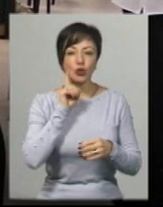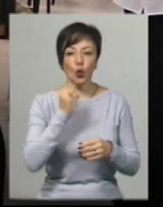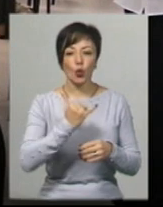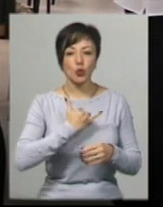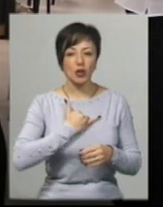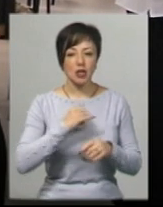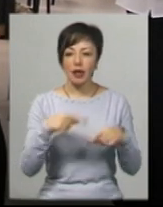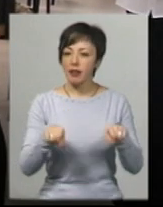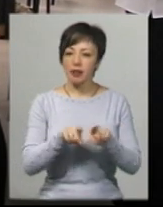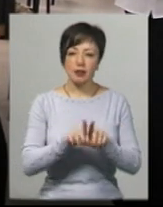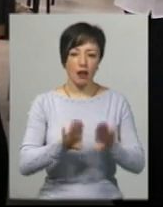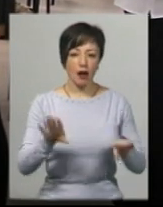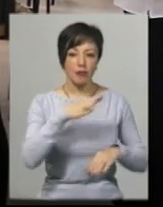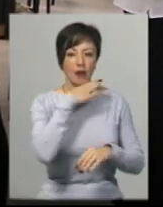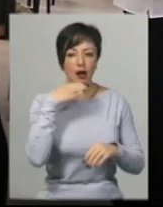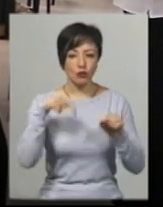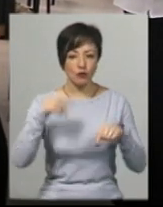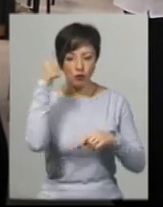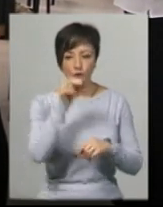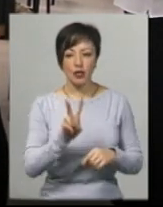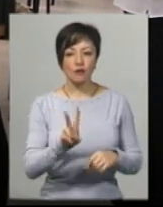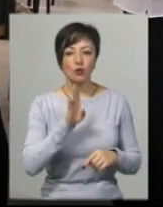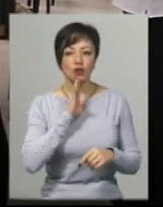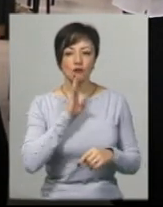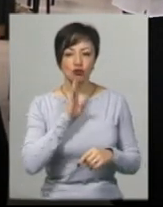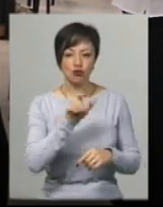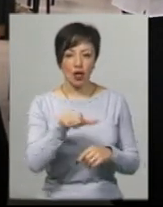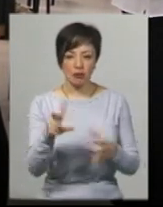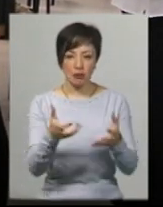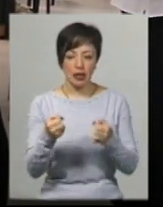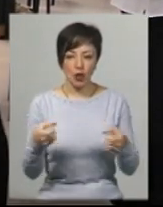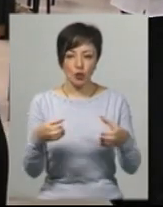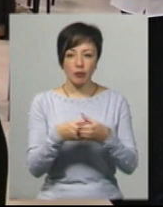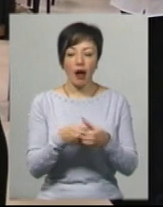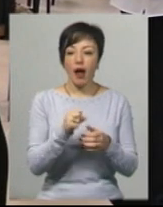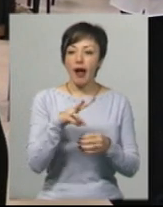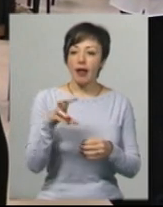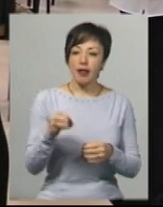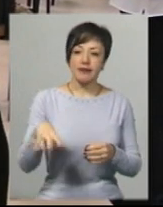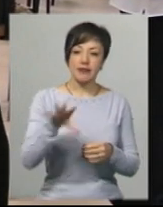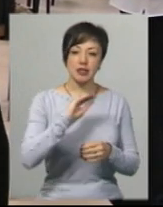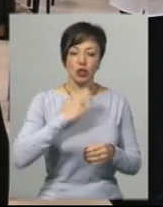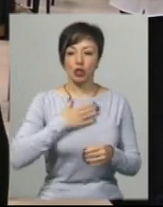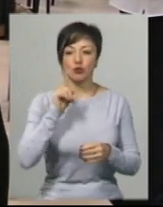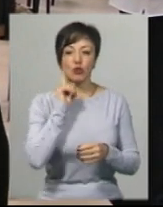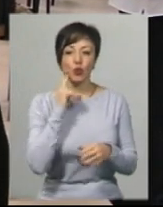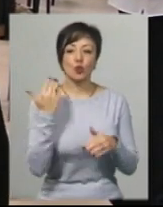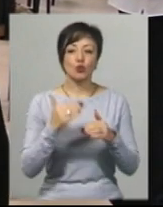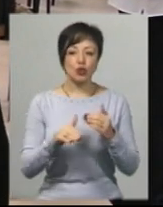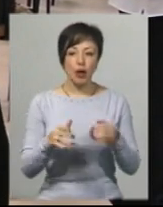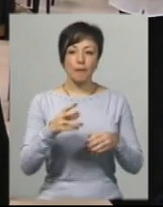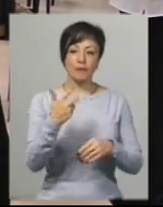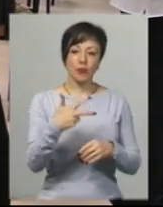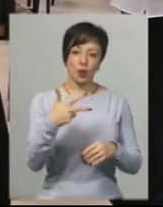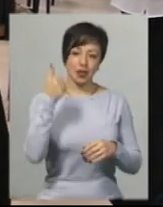нас не так багато, цьому році двоє дівчат ми прийняли до спілки, але переважно всі наші молоді вже майже по